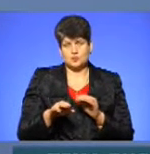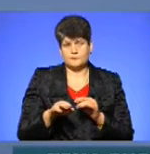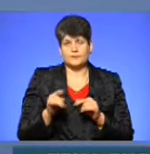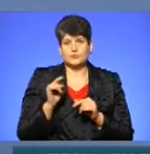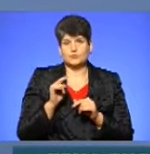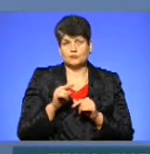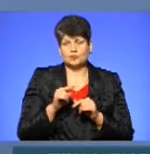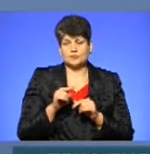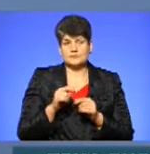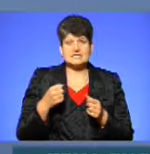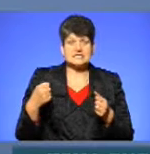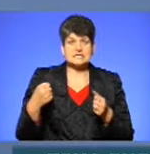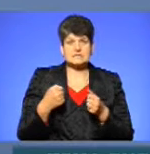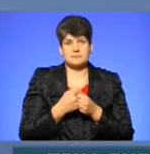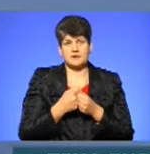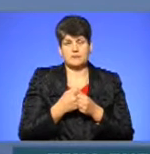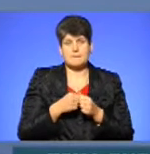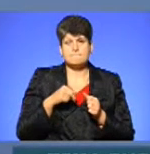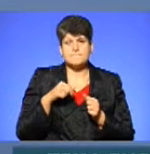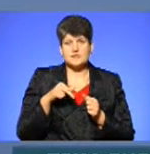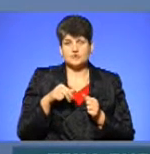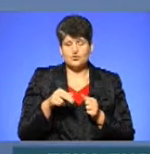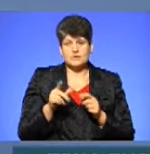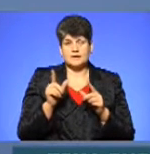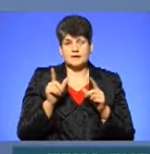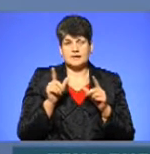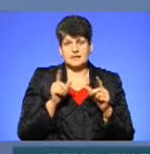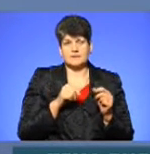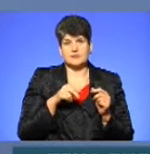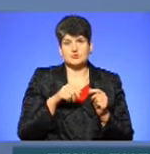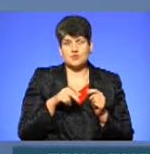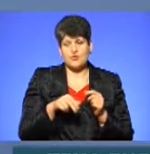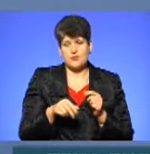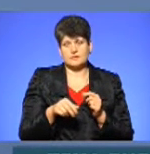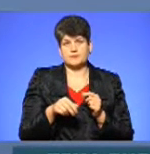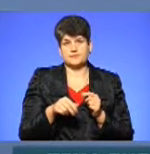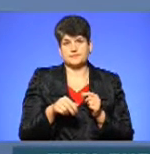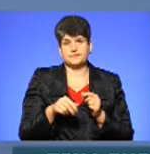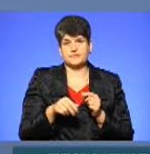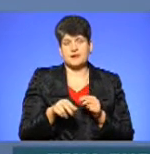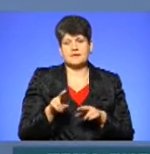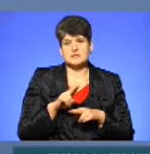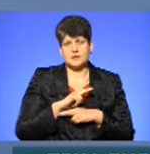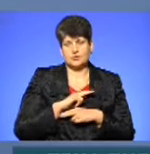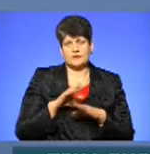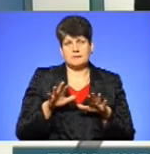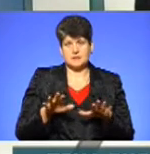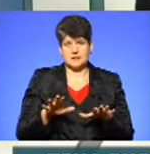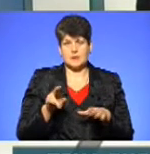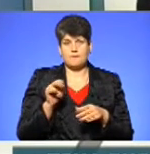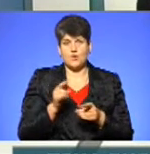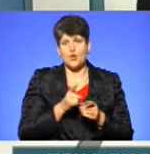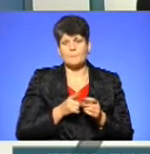чином збив пішохода, який рухався на пішоходному, пішоход загинув на місці. По об